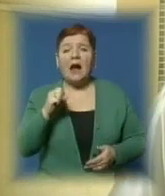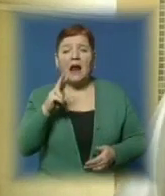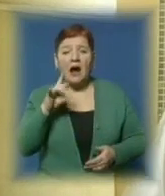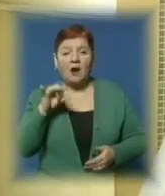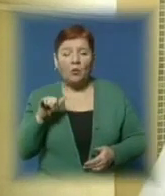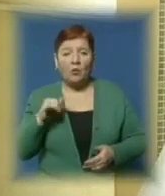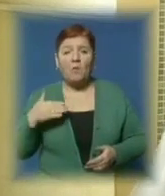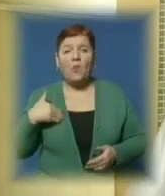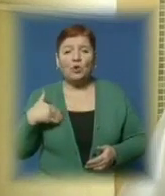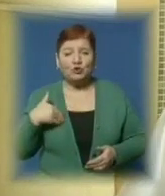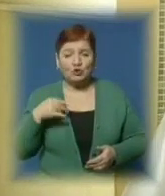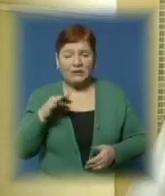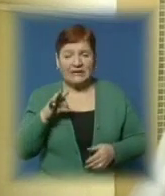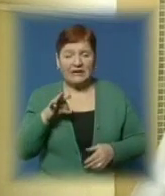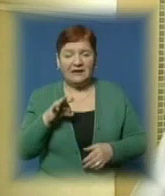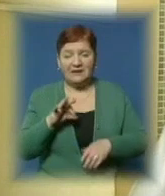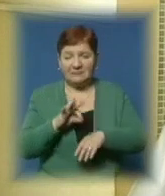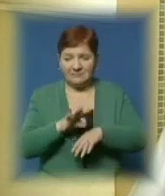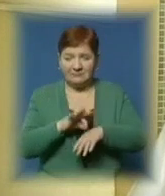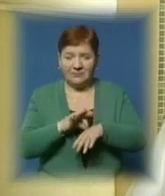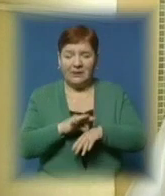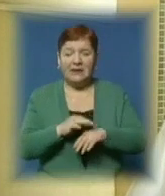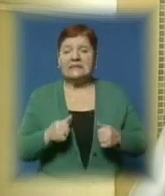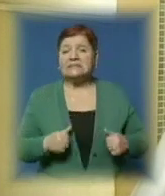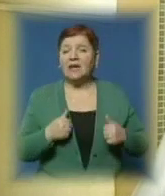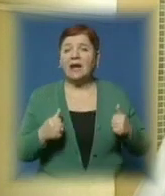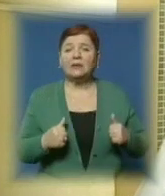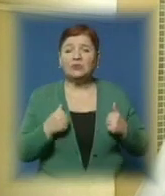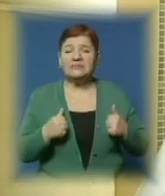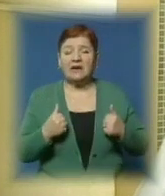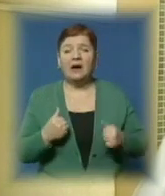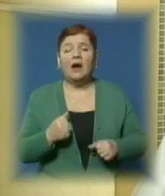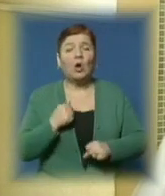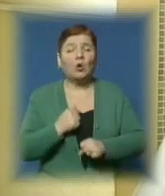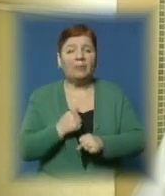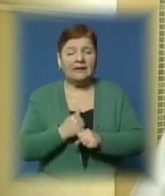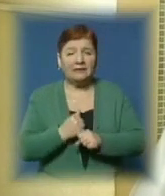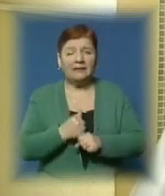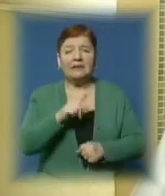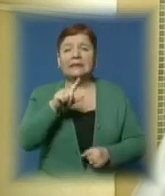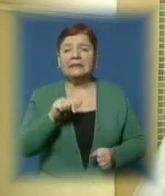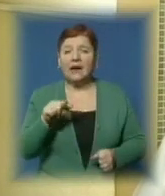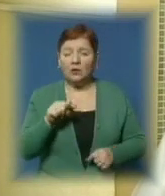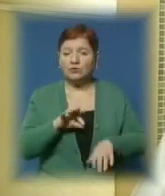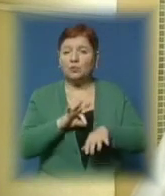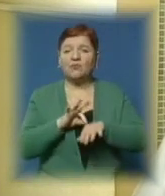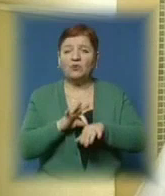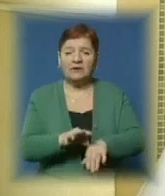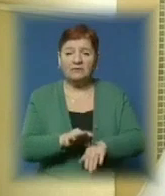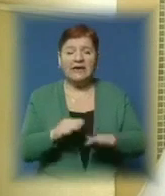Причому це не тільки видалення молочної залози, а в основному стараємося робити наголос і впроваджувати методики